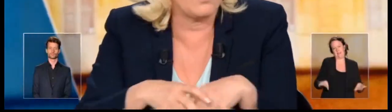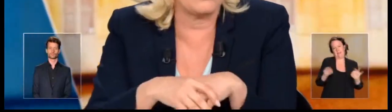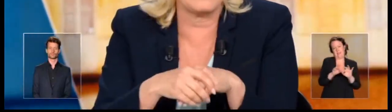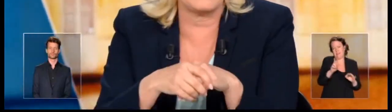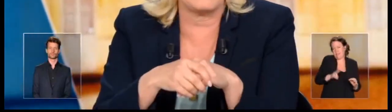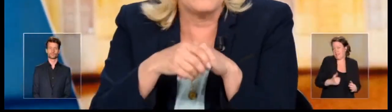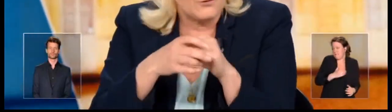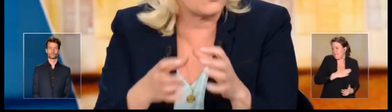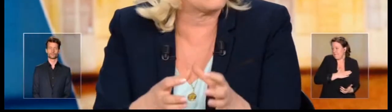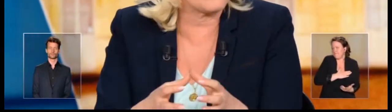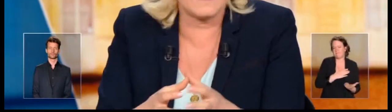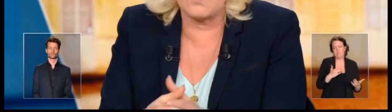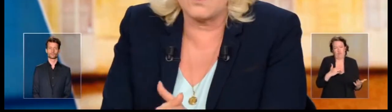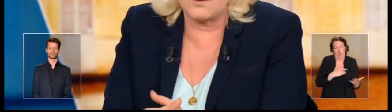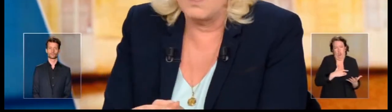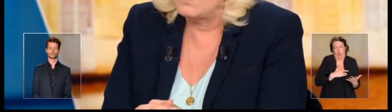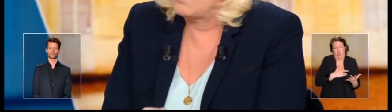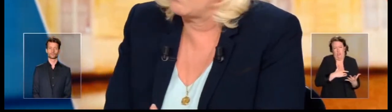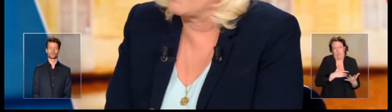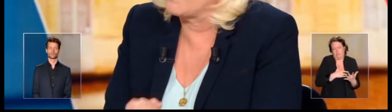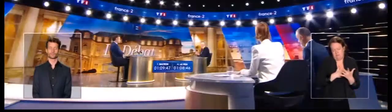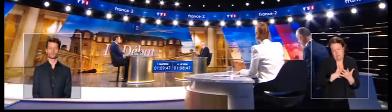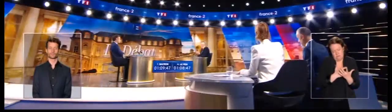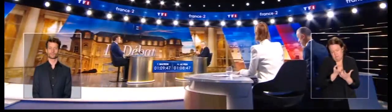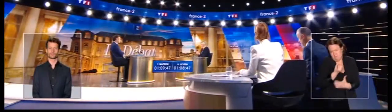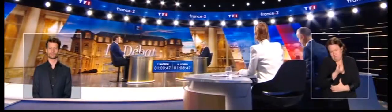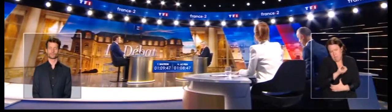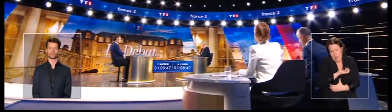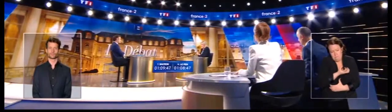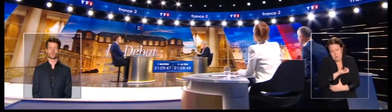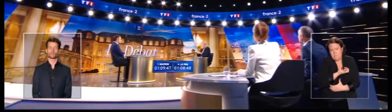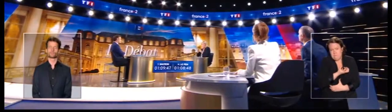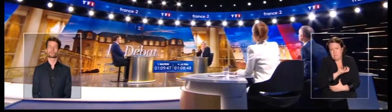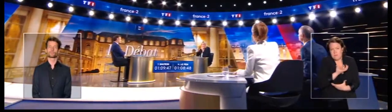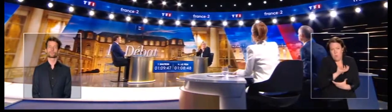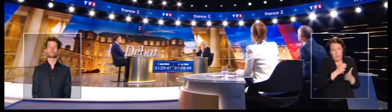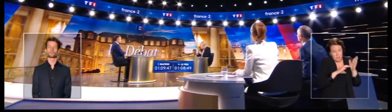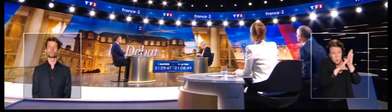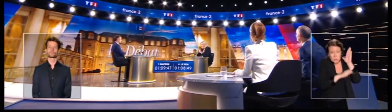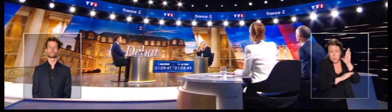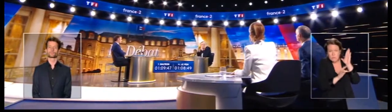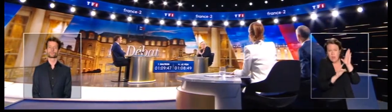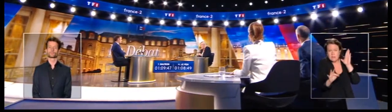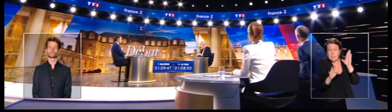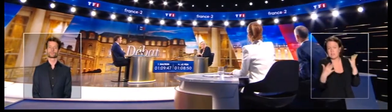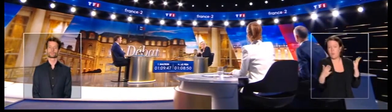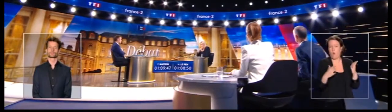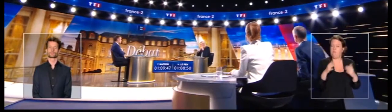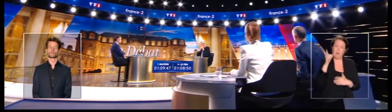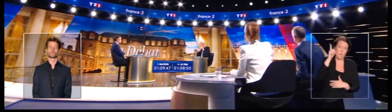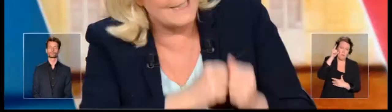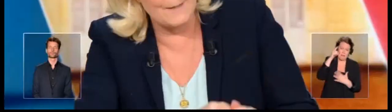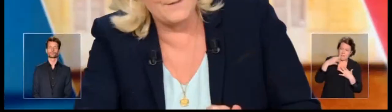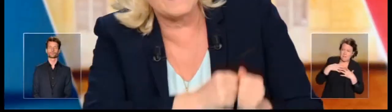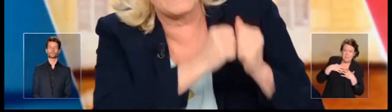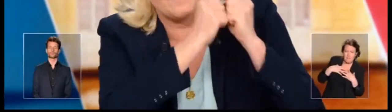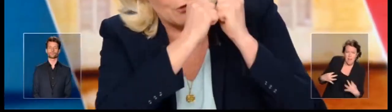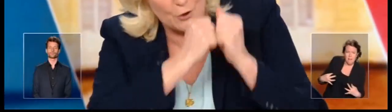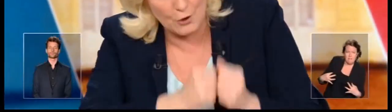à notre Constitution française, la République laïque, démocratique,